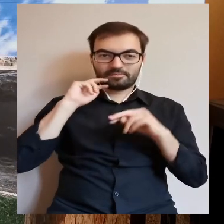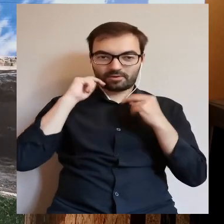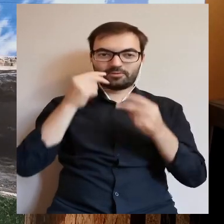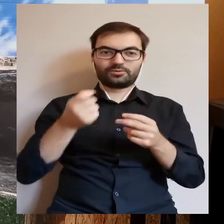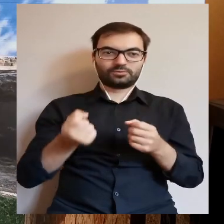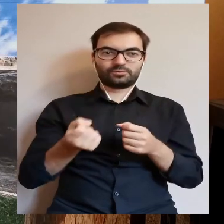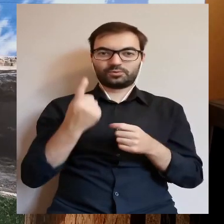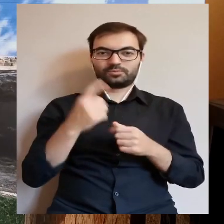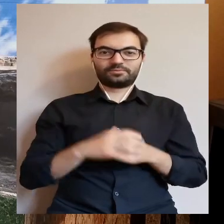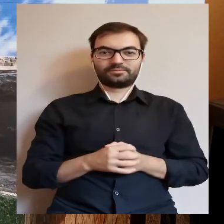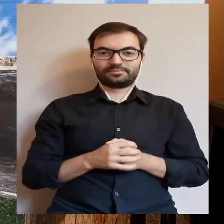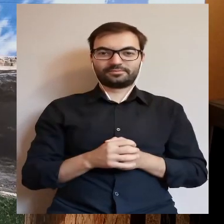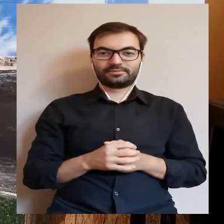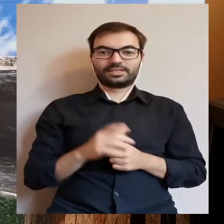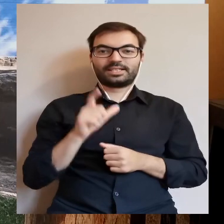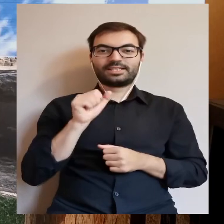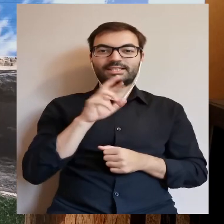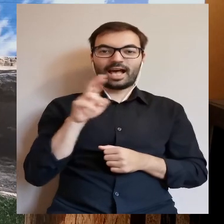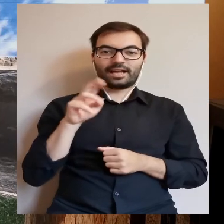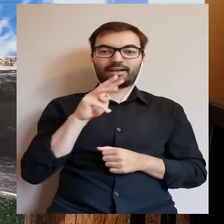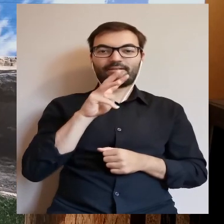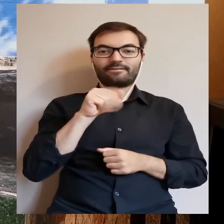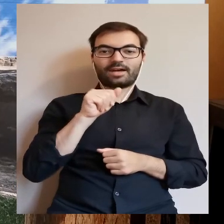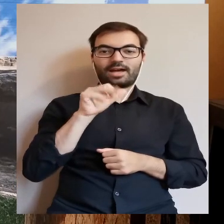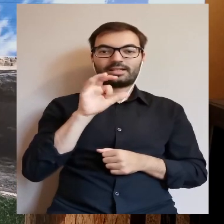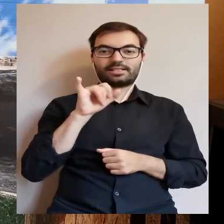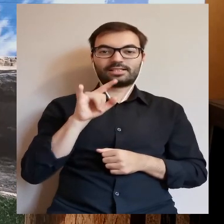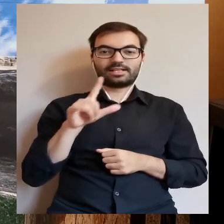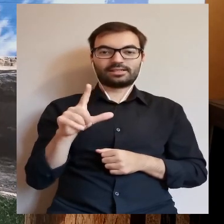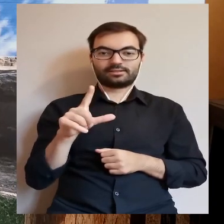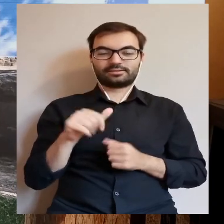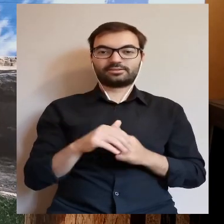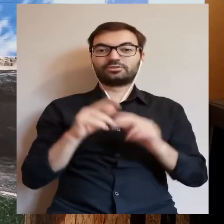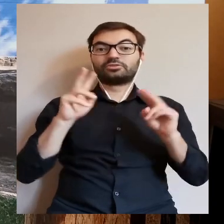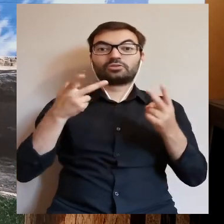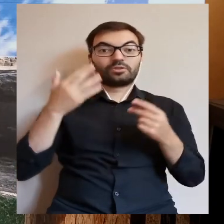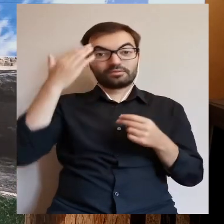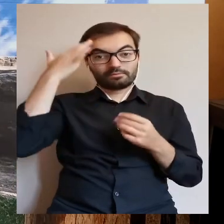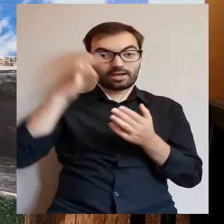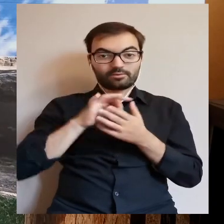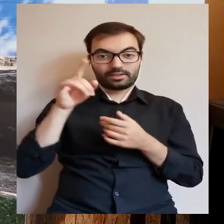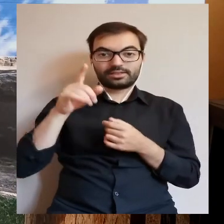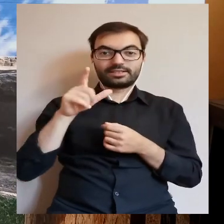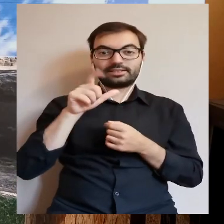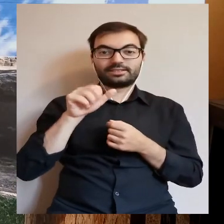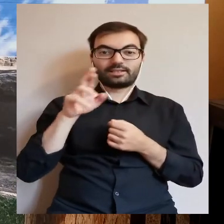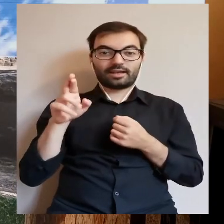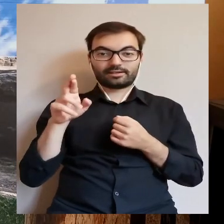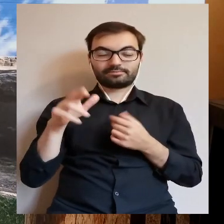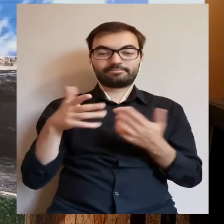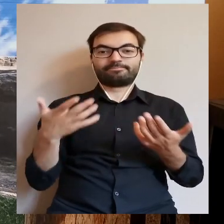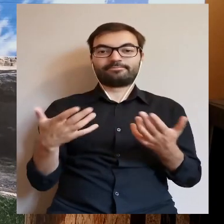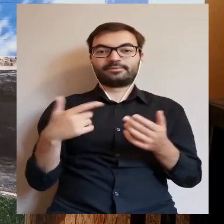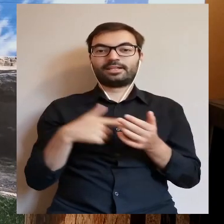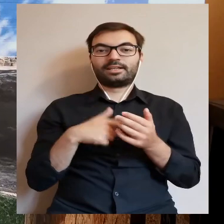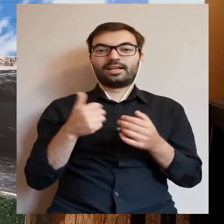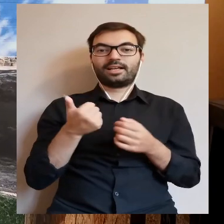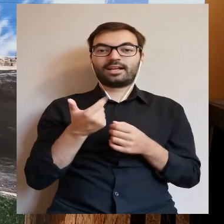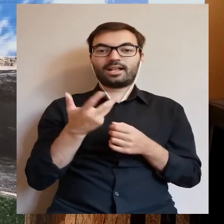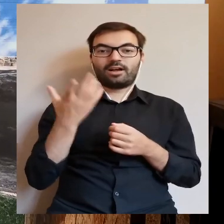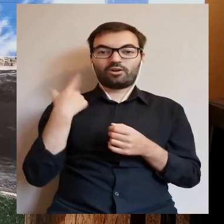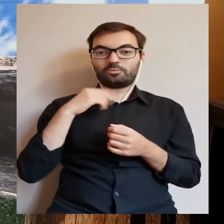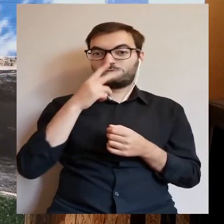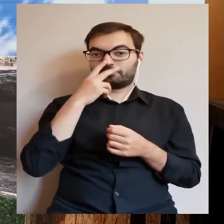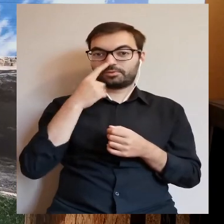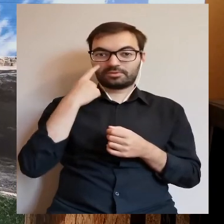ponownie się tam pojawił. Chodzi o cara Wasyla. Skąd wiadomo, że to jest właśnie on? Ponieważ